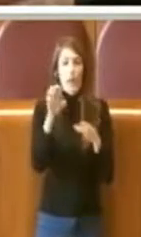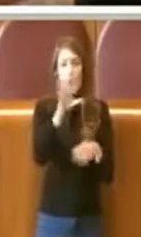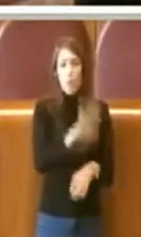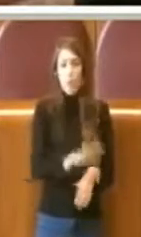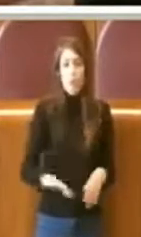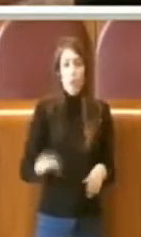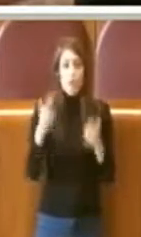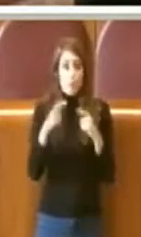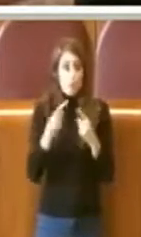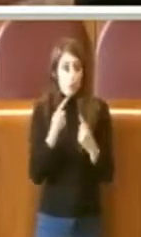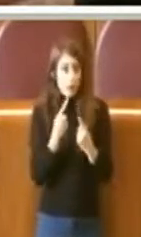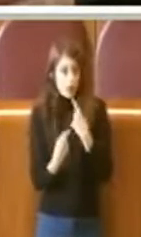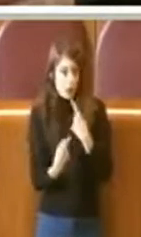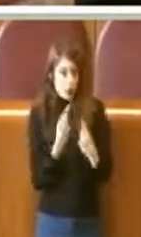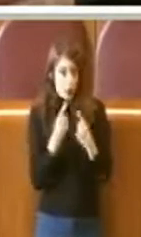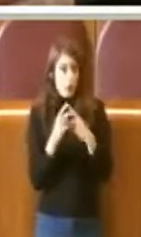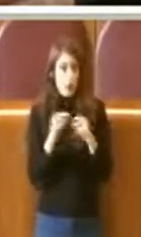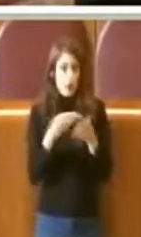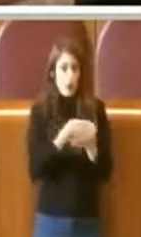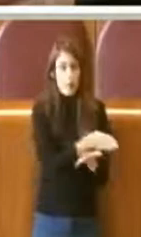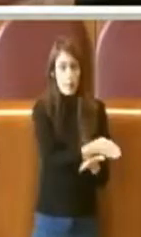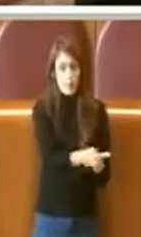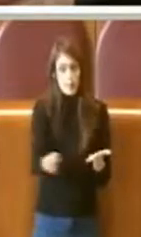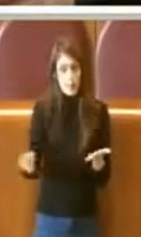ovviamente ad ampio raggio questi.